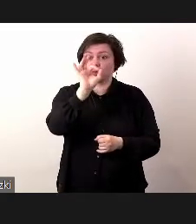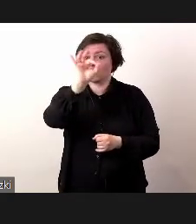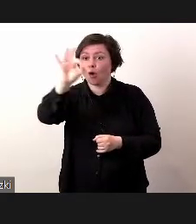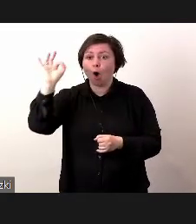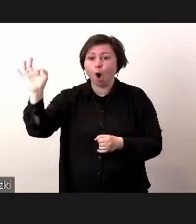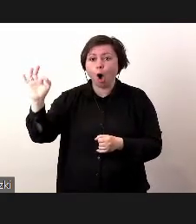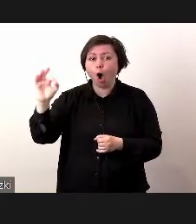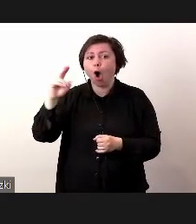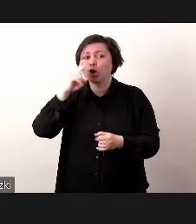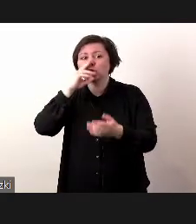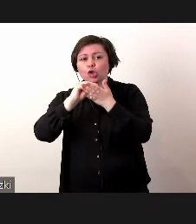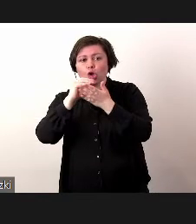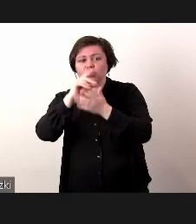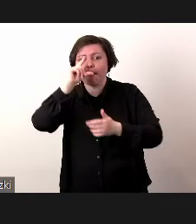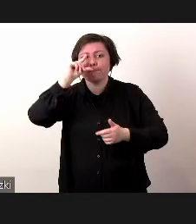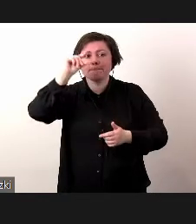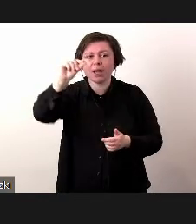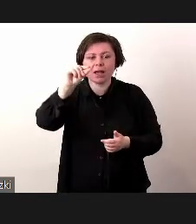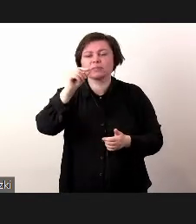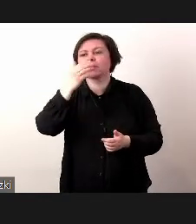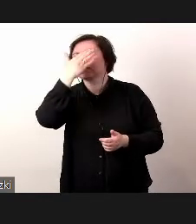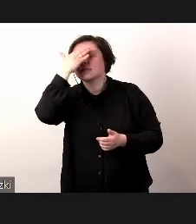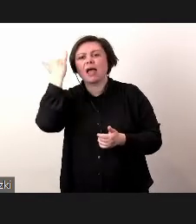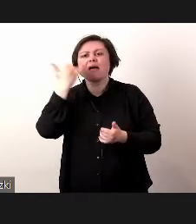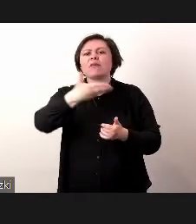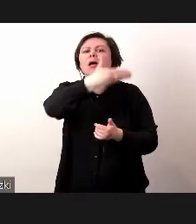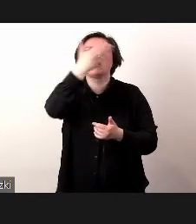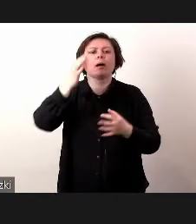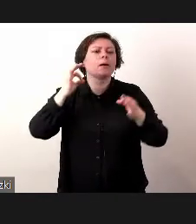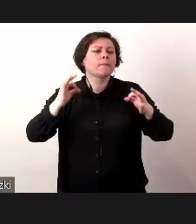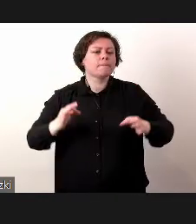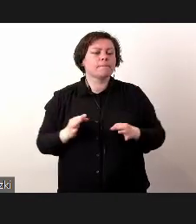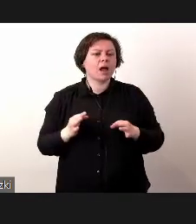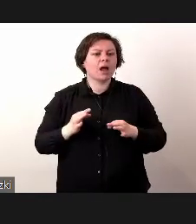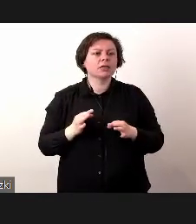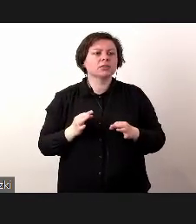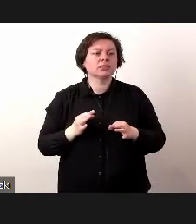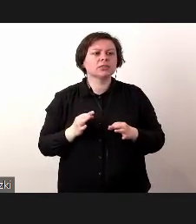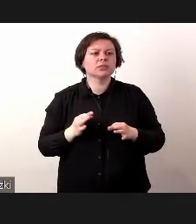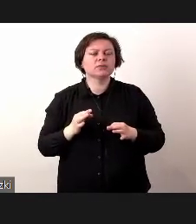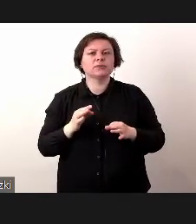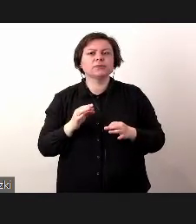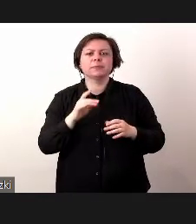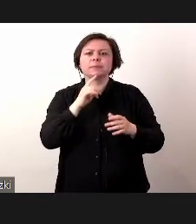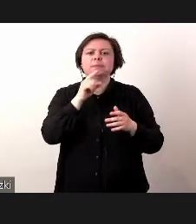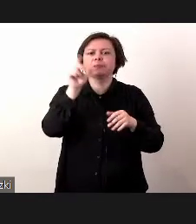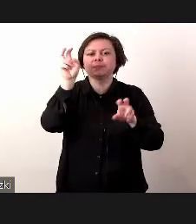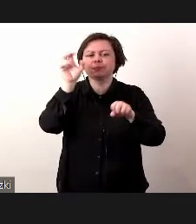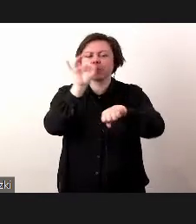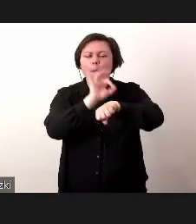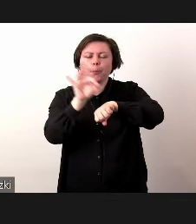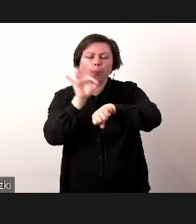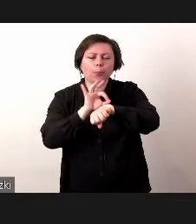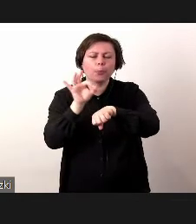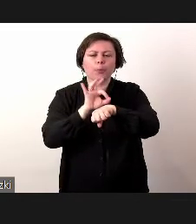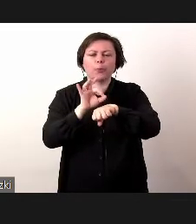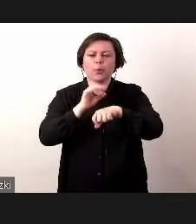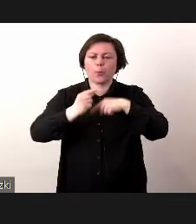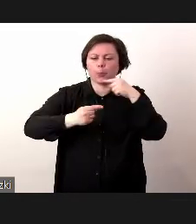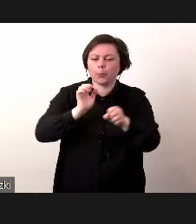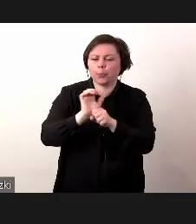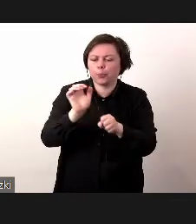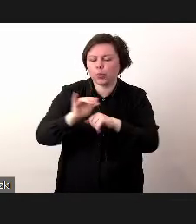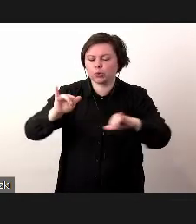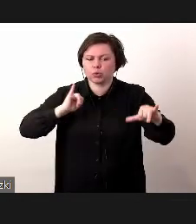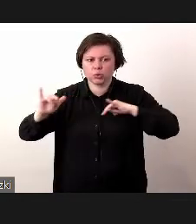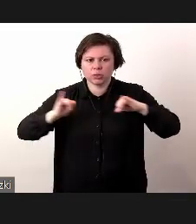perspektywy, nie wiem jak wielu z Państwa, po prostu pojawiają się takie zagadnienia projektowego, produktowego